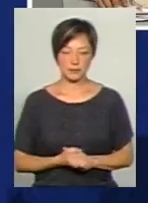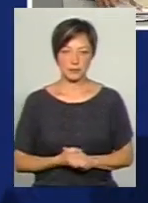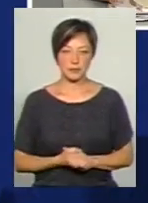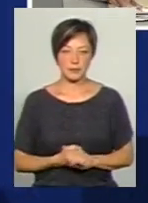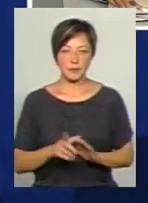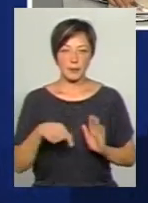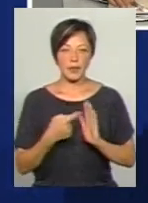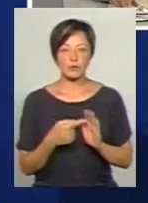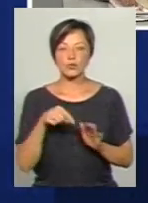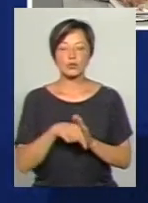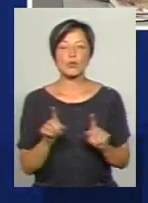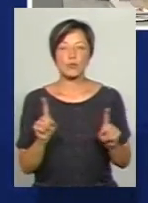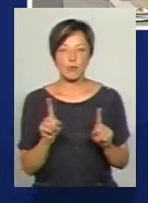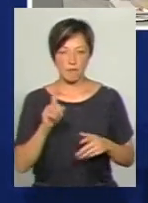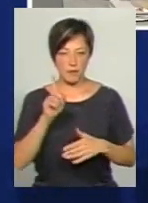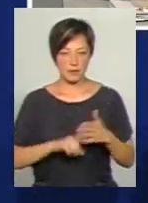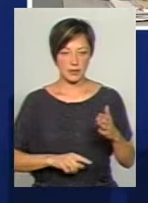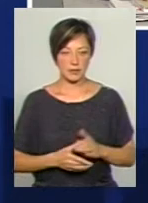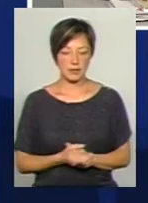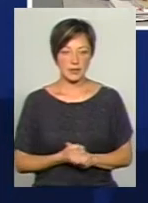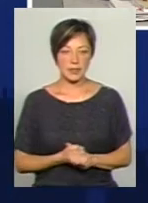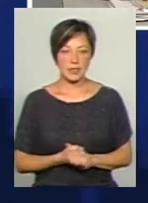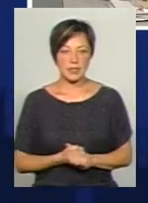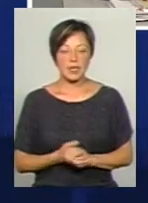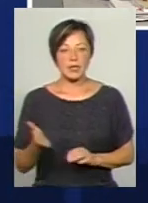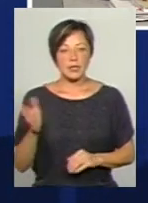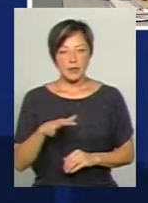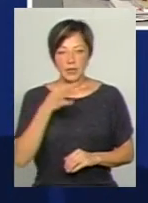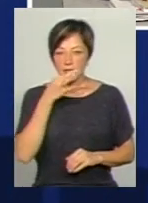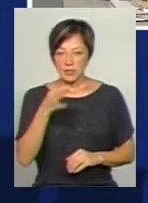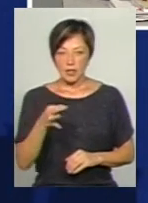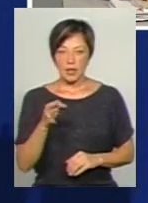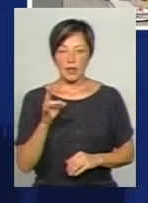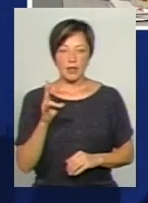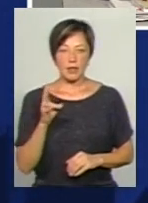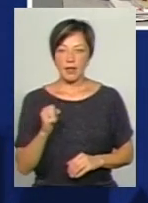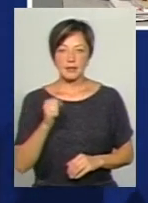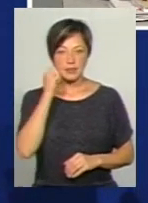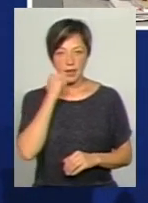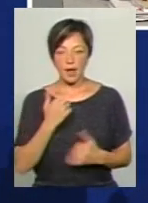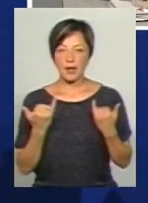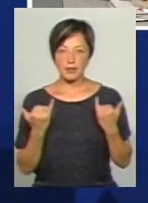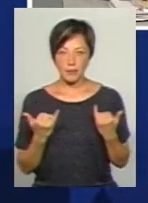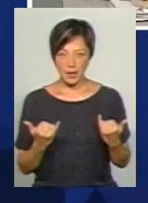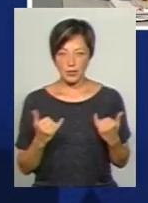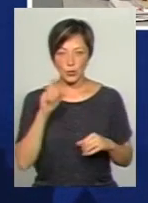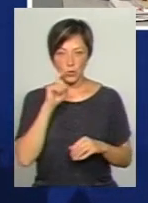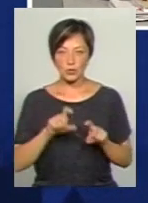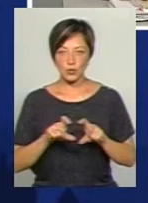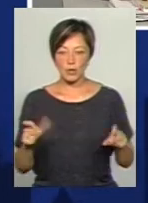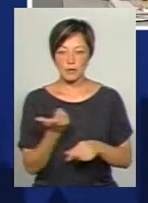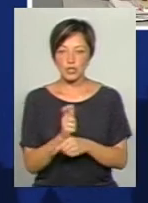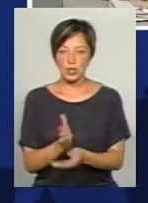чому вона полягає? чому полягає? Давайте скажемо, що не стара, а теперішня українська школа, вона більш